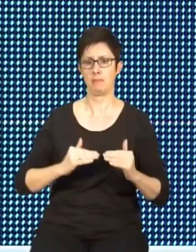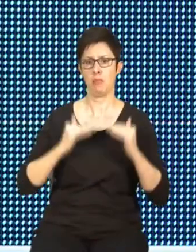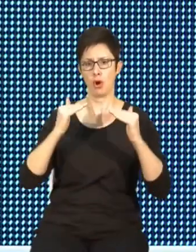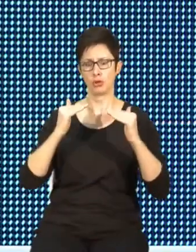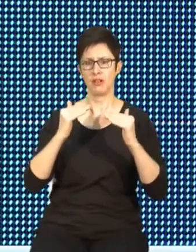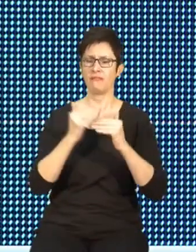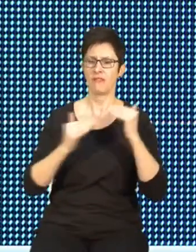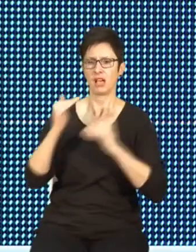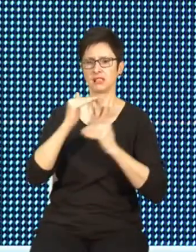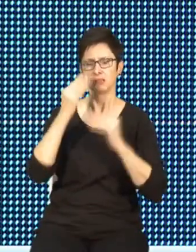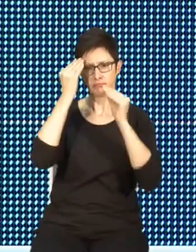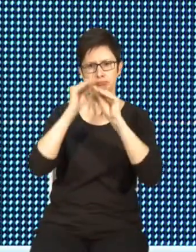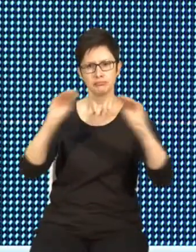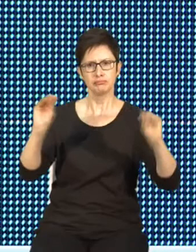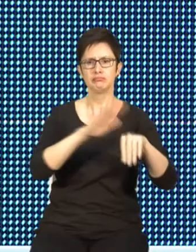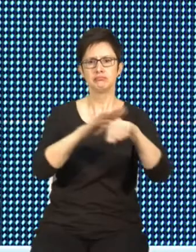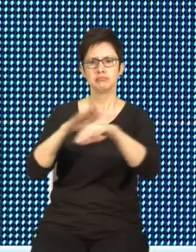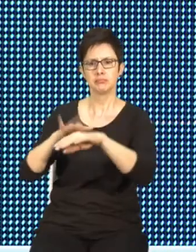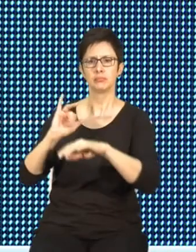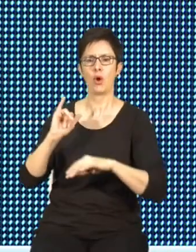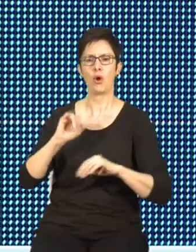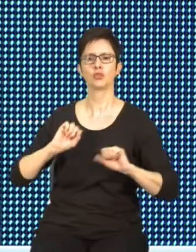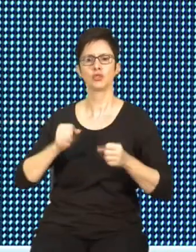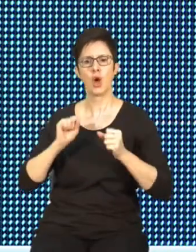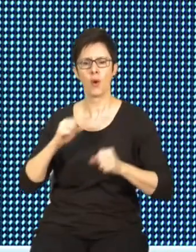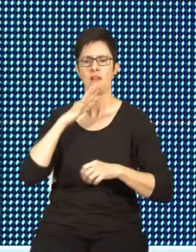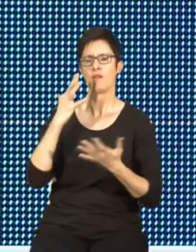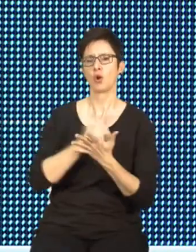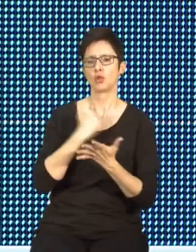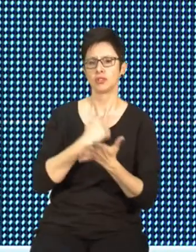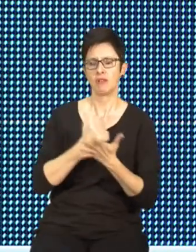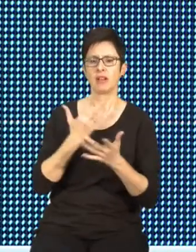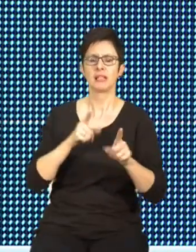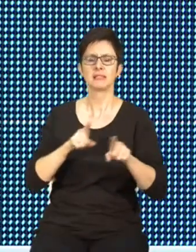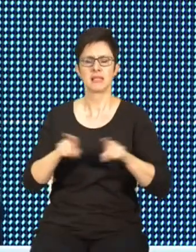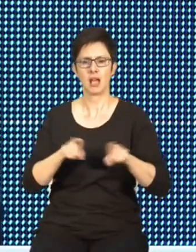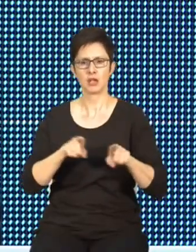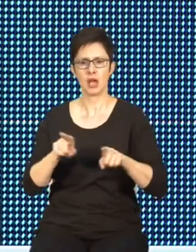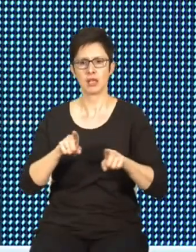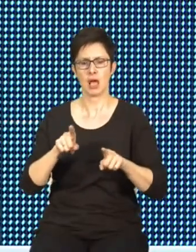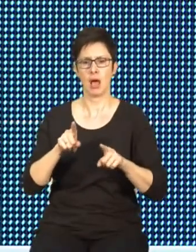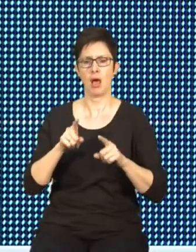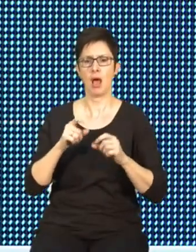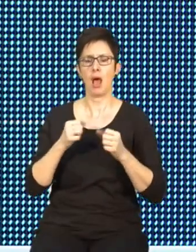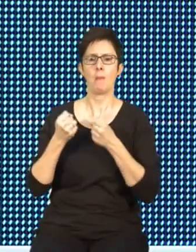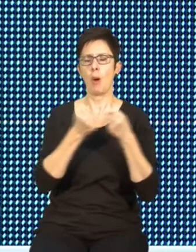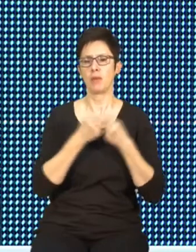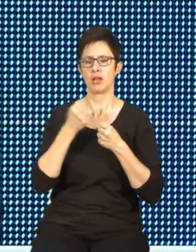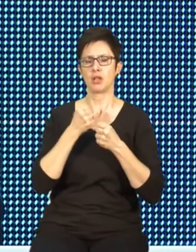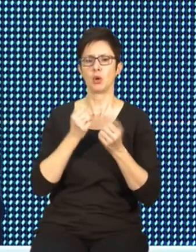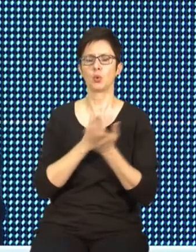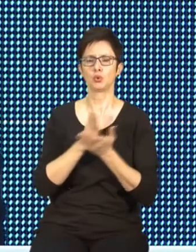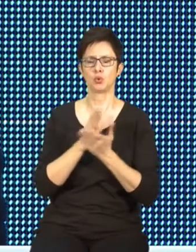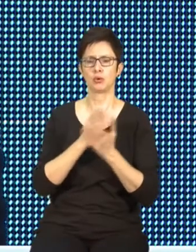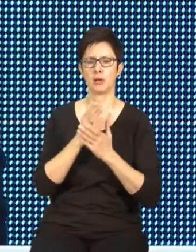zwiększenie świadomości Polaków w zakresie działania, wykorzystywania znaczenia mobilnych usług telekomunikacyjnych